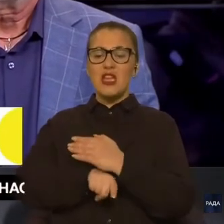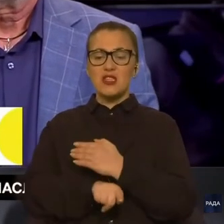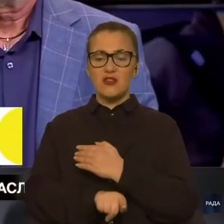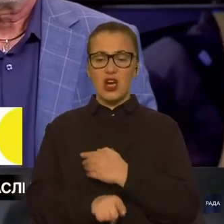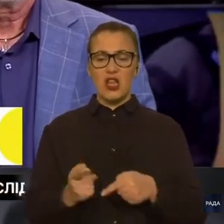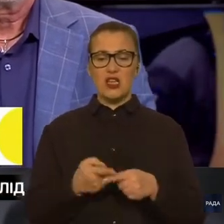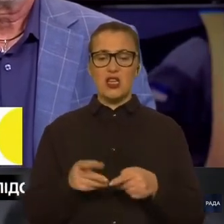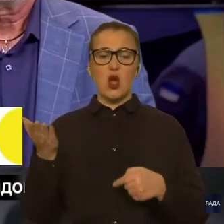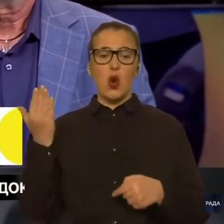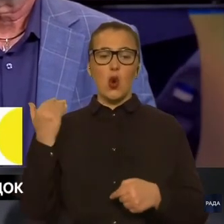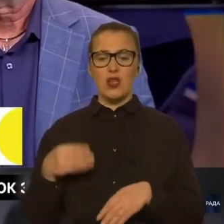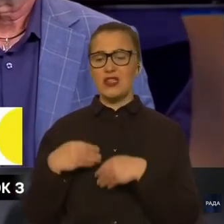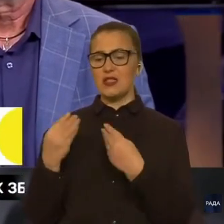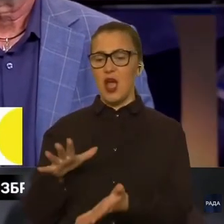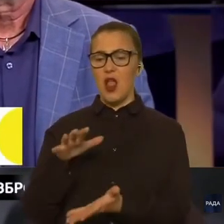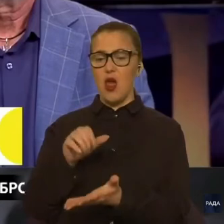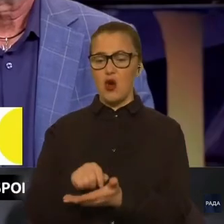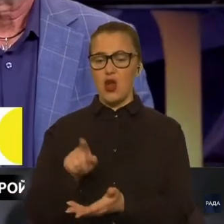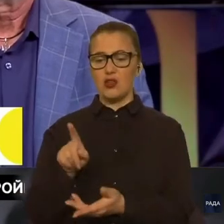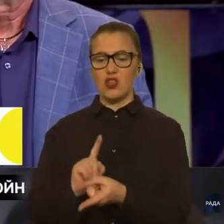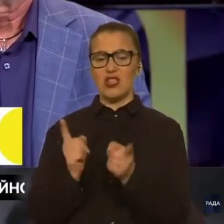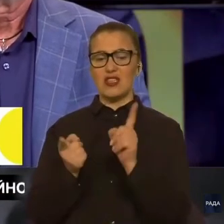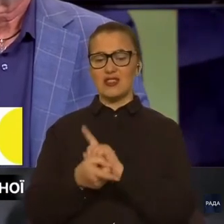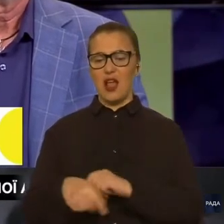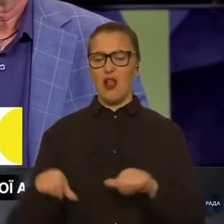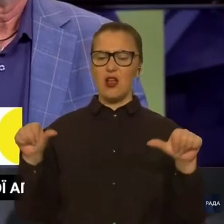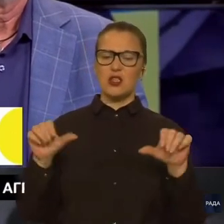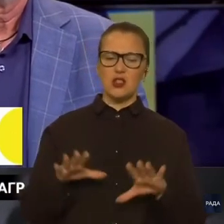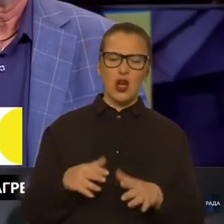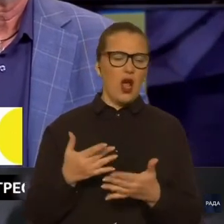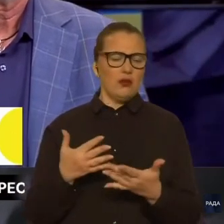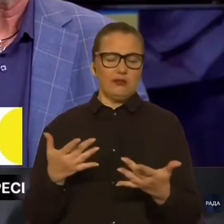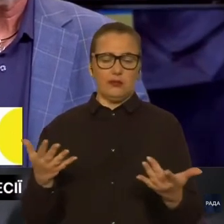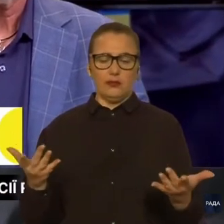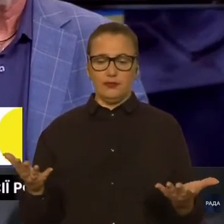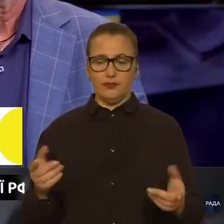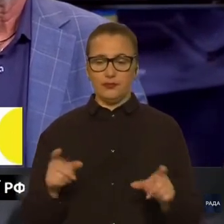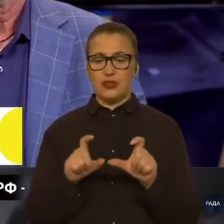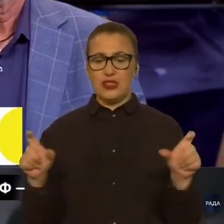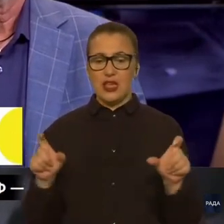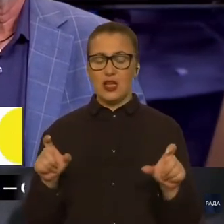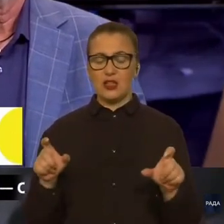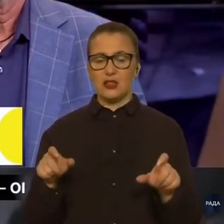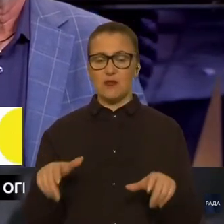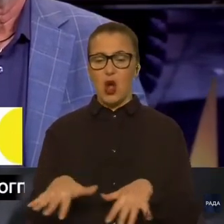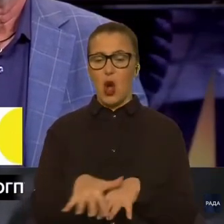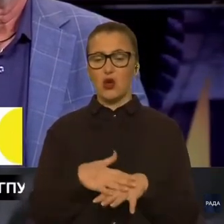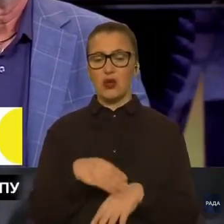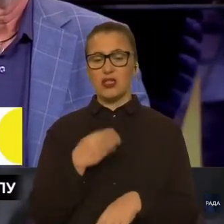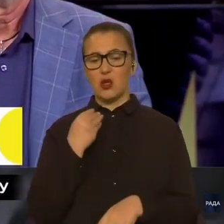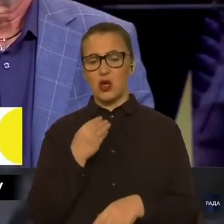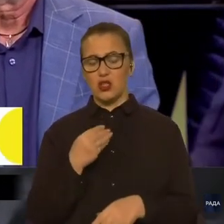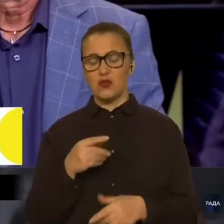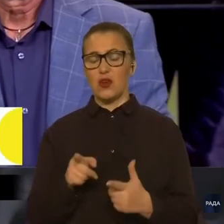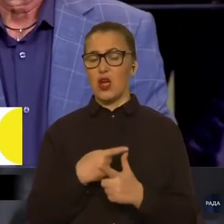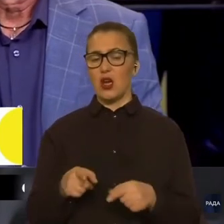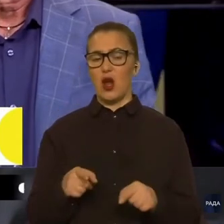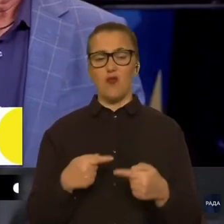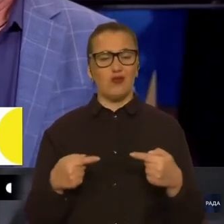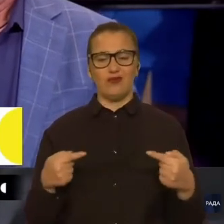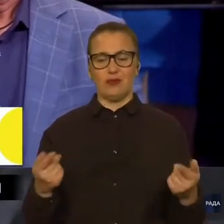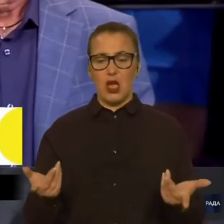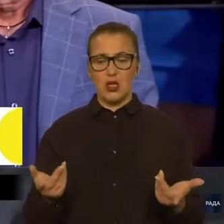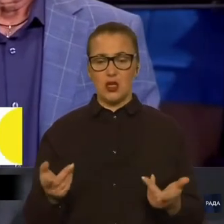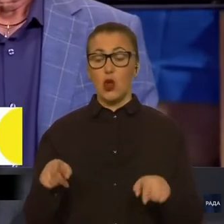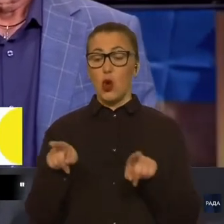колись здали в оренду, вони стали ресторанами, або закладами громадського харчування, або чимось іншим. Але так чи